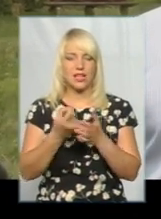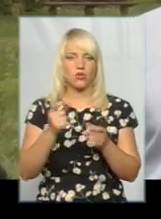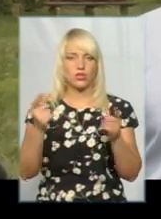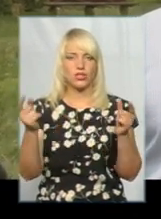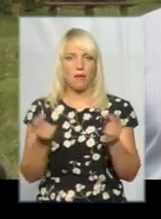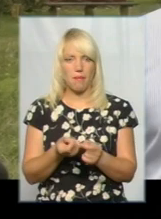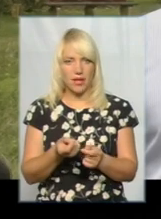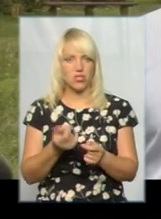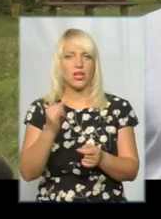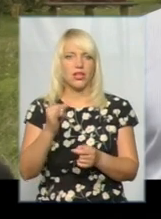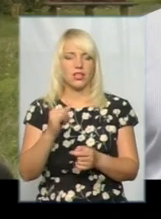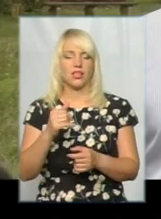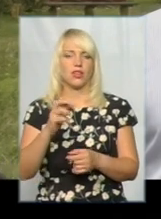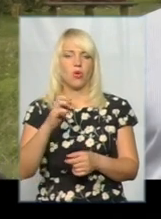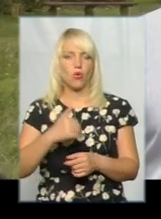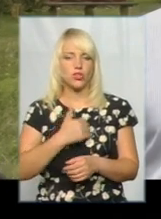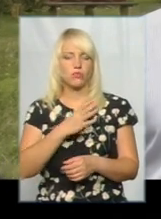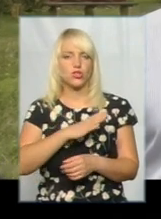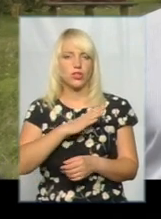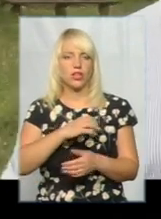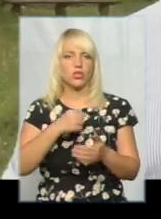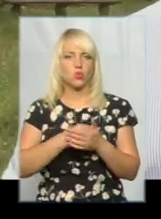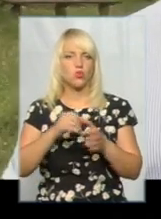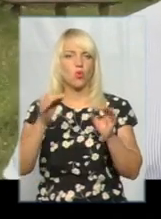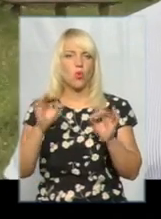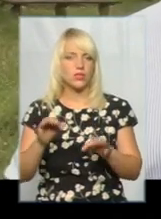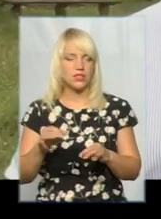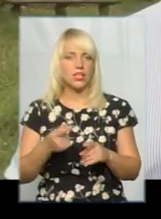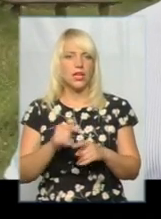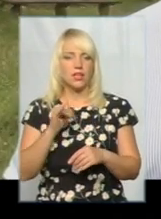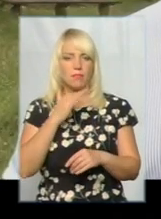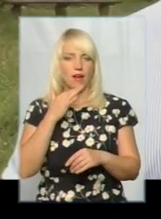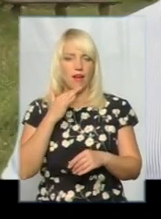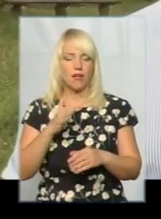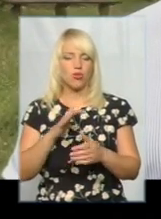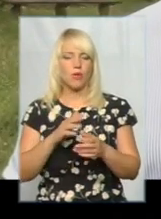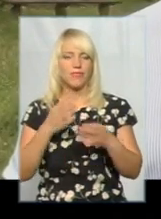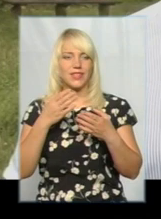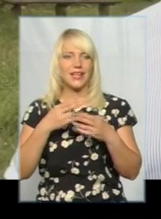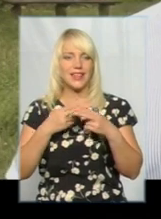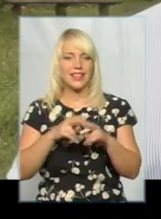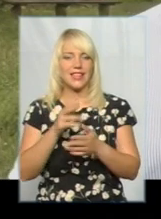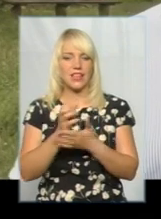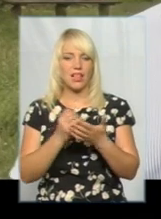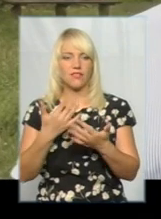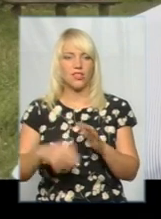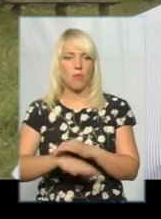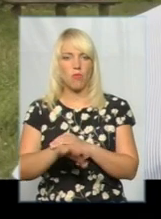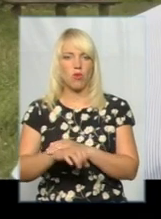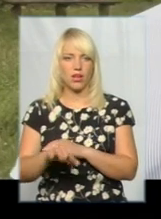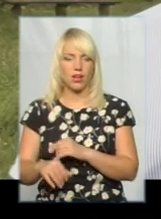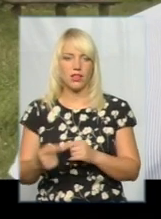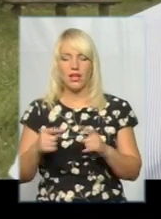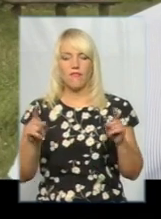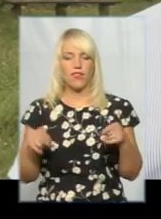то ми, може, трошки до осені зачекаємо. Багато деталей вже з дня покрали, тому відновити вже практично